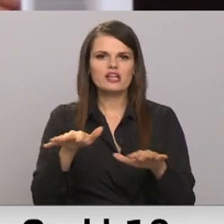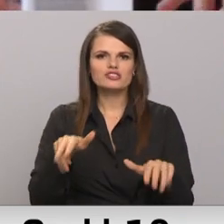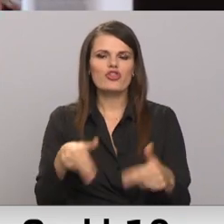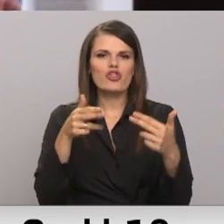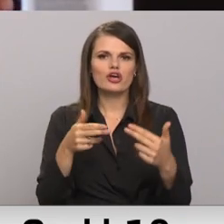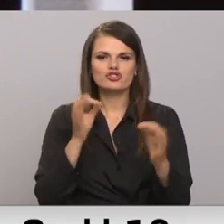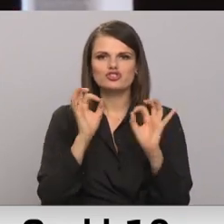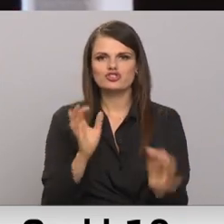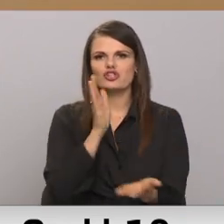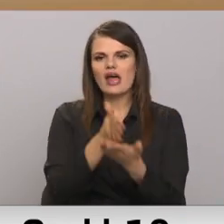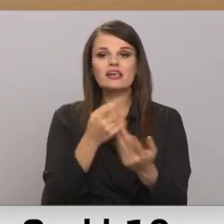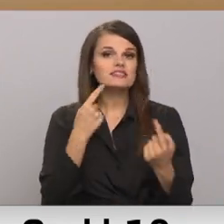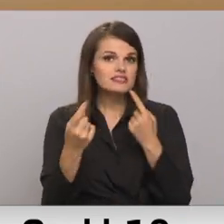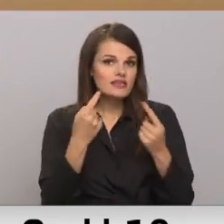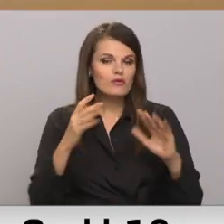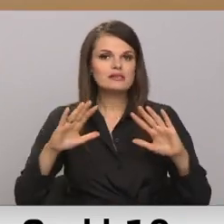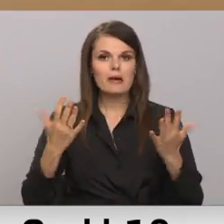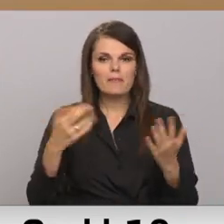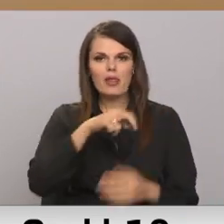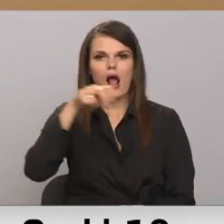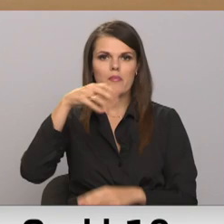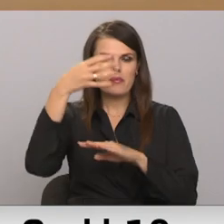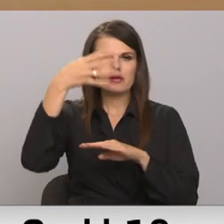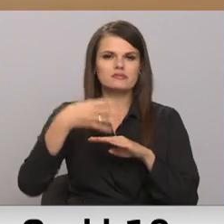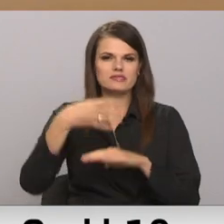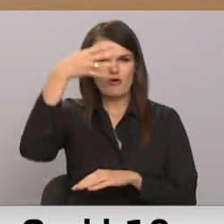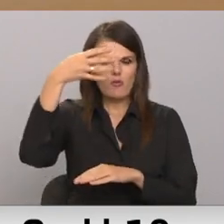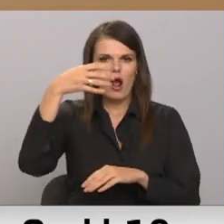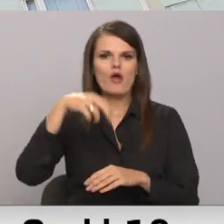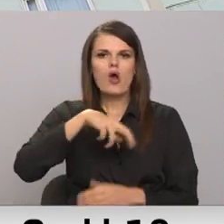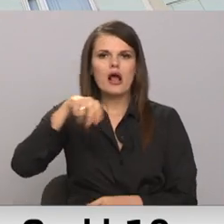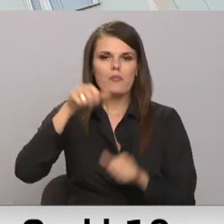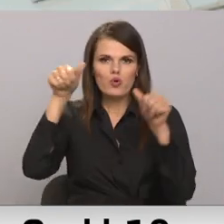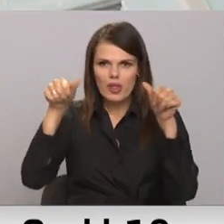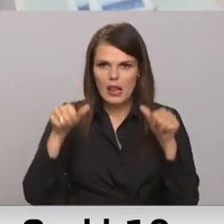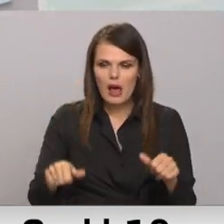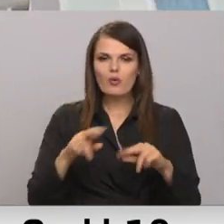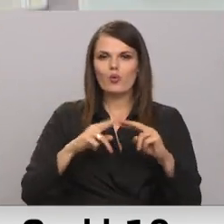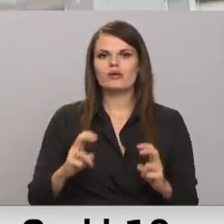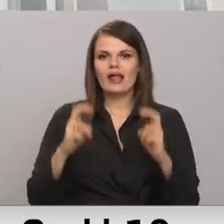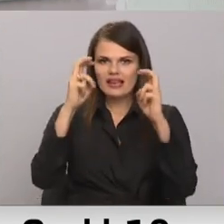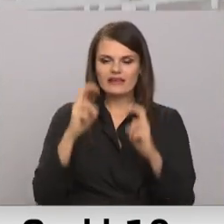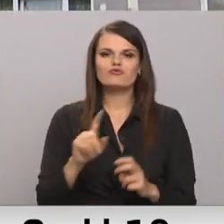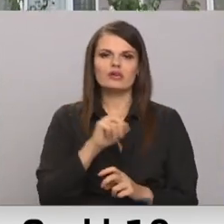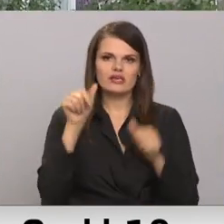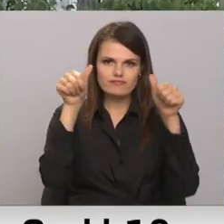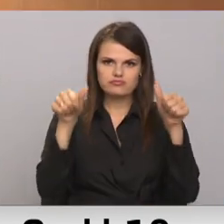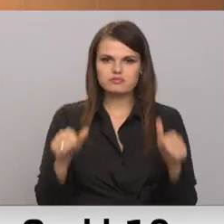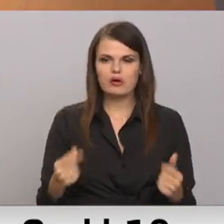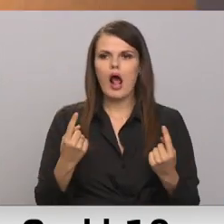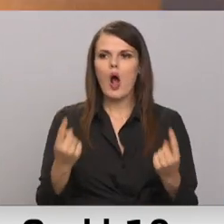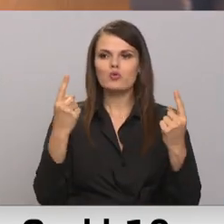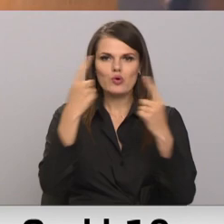sarunā. Savukārt dzīvojamo māju kāpņu telpās un liftos tiek izvietoti plakātā ar aktuālu informāciju par vakcināciju.